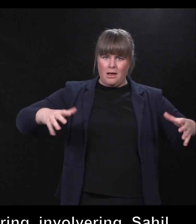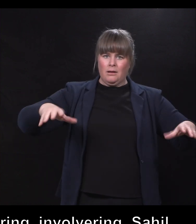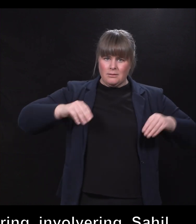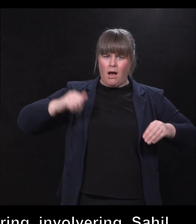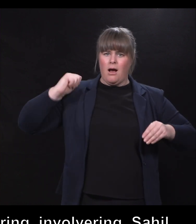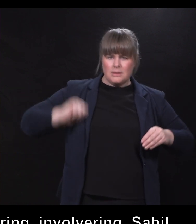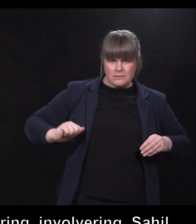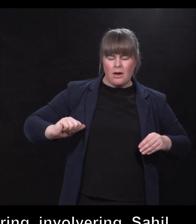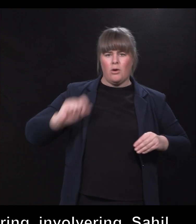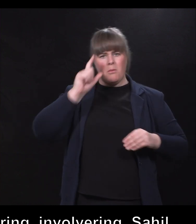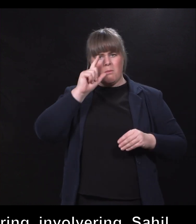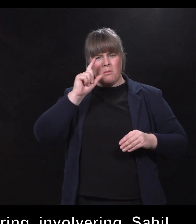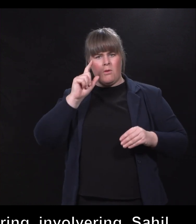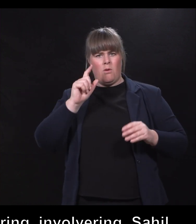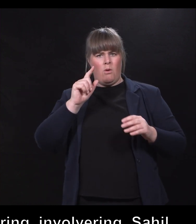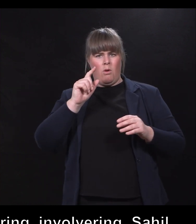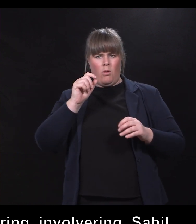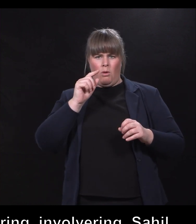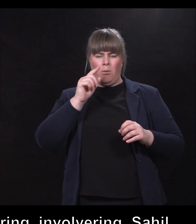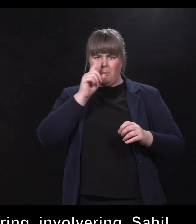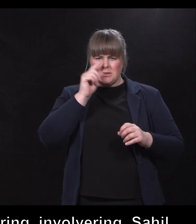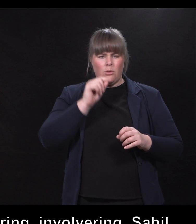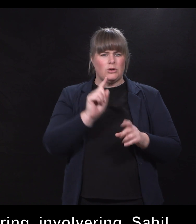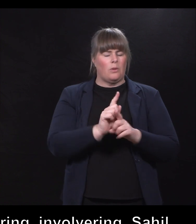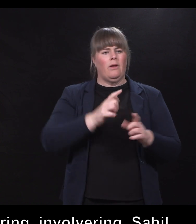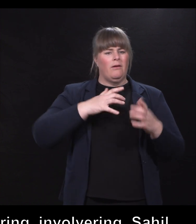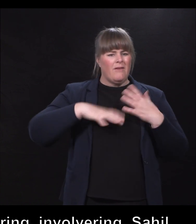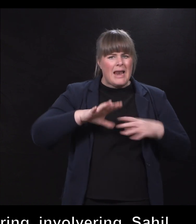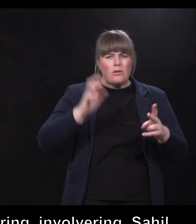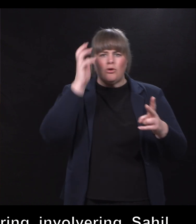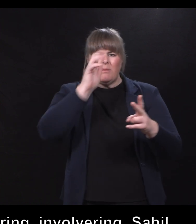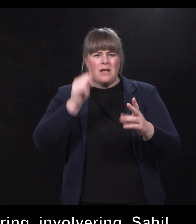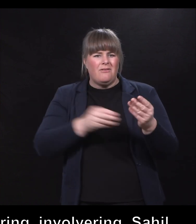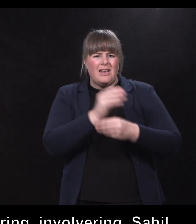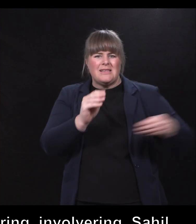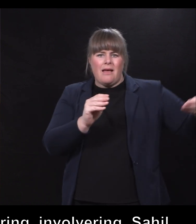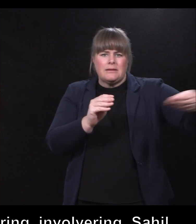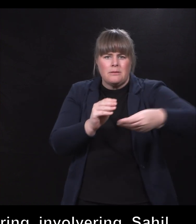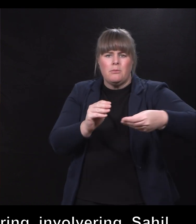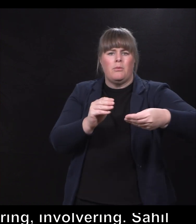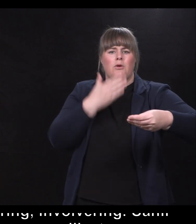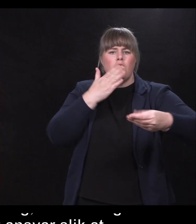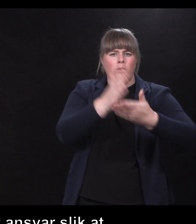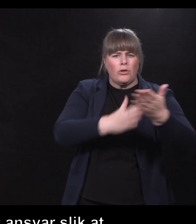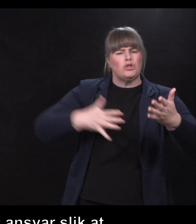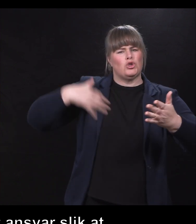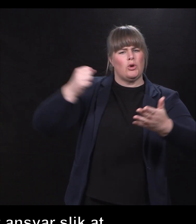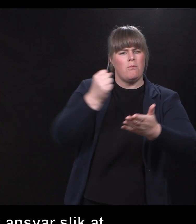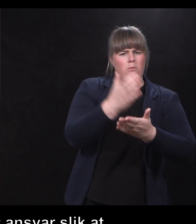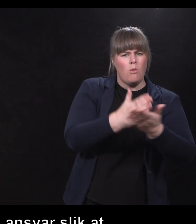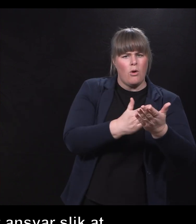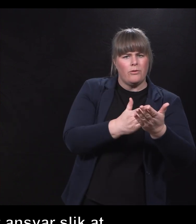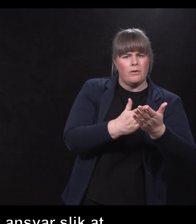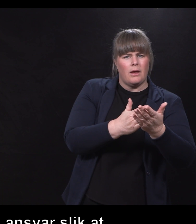at frivillighet og drømmer også kan finansieres på en sunn og god måte, for det utløser så